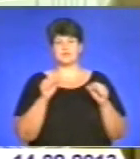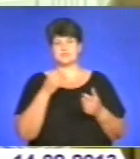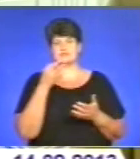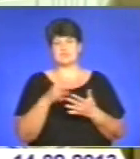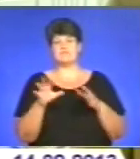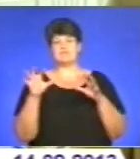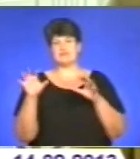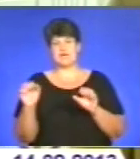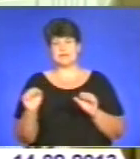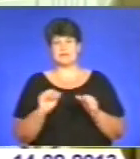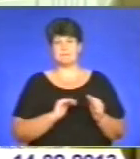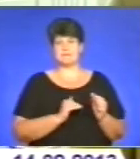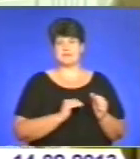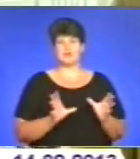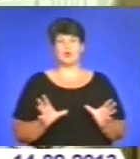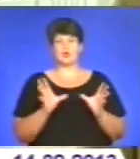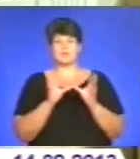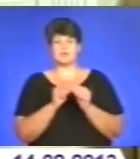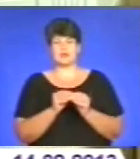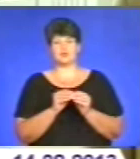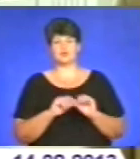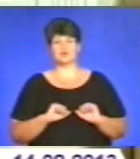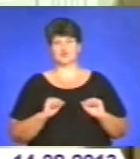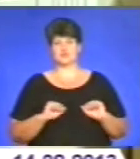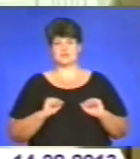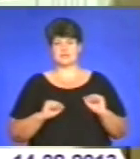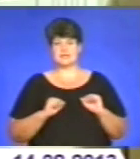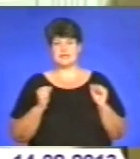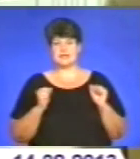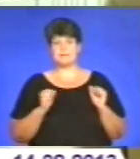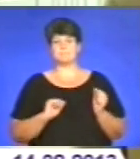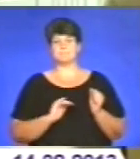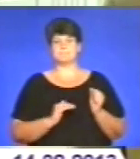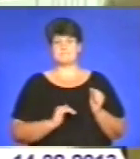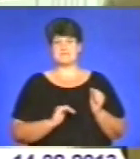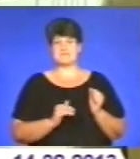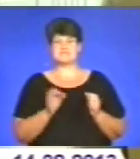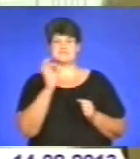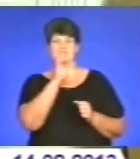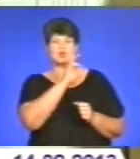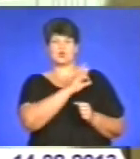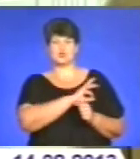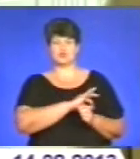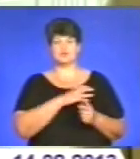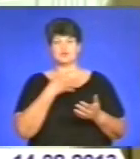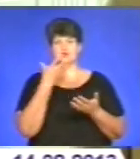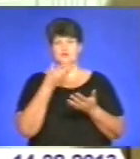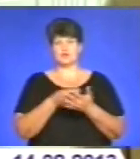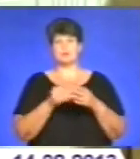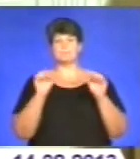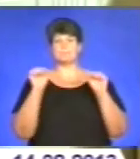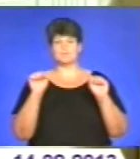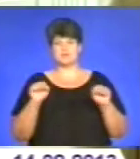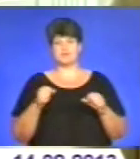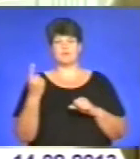і бізнес об'єднує зусилля. Бізнес використовуючи свої можливості.